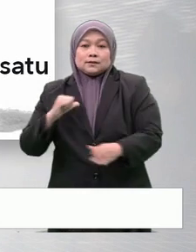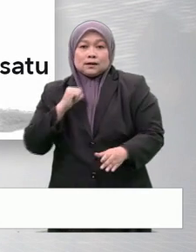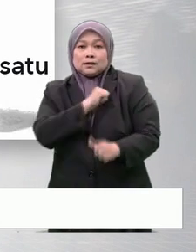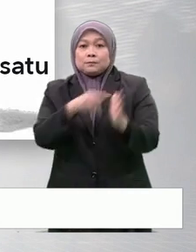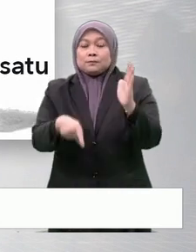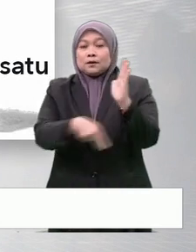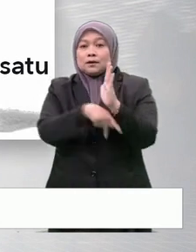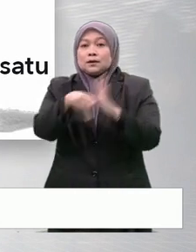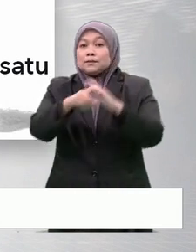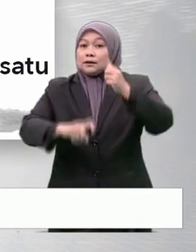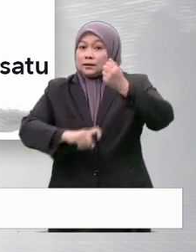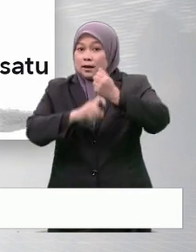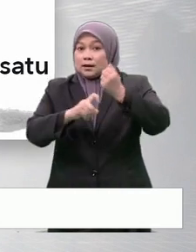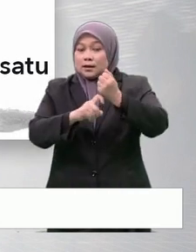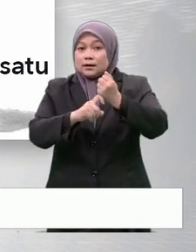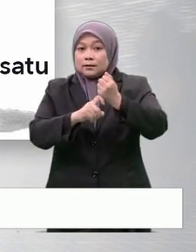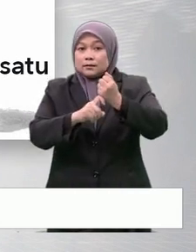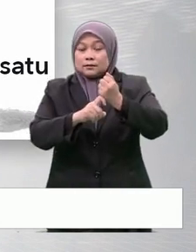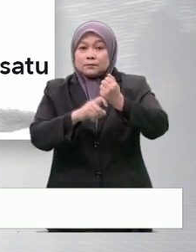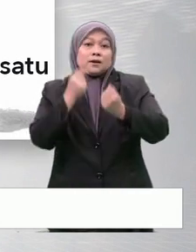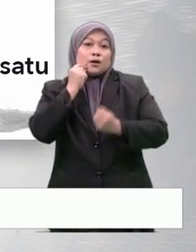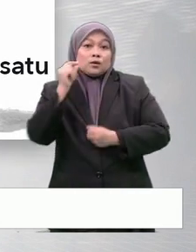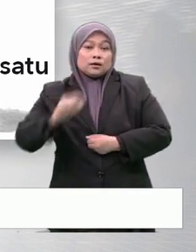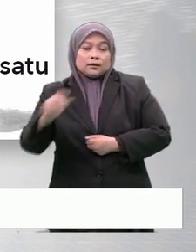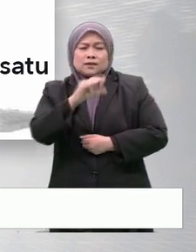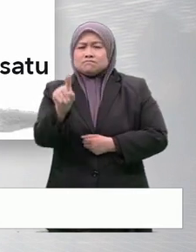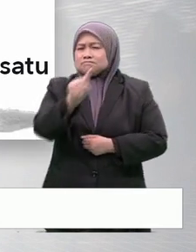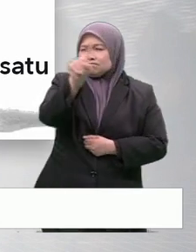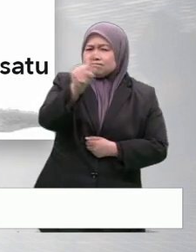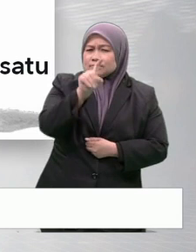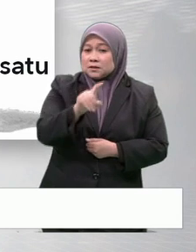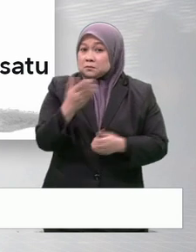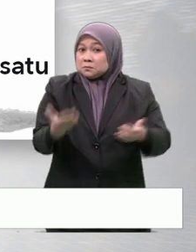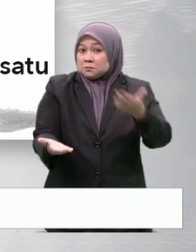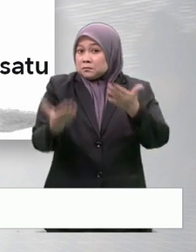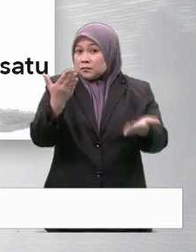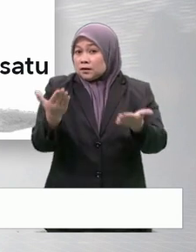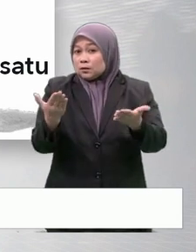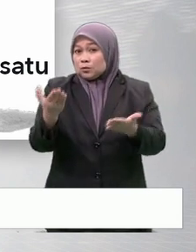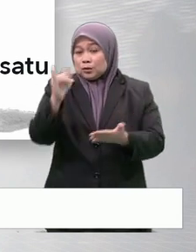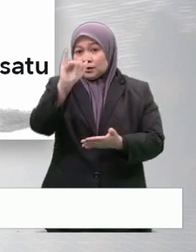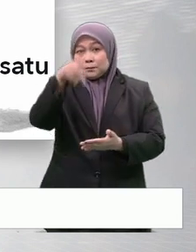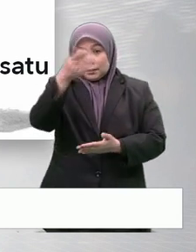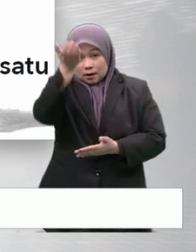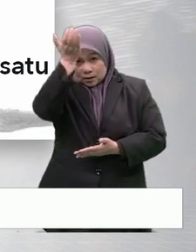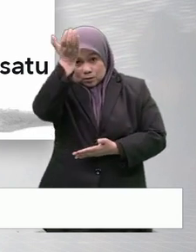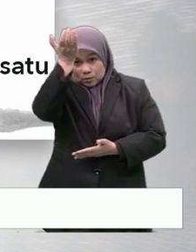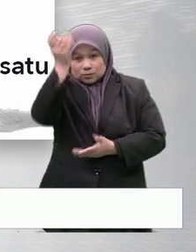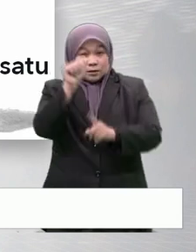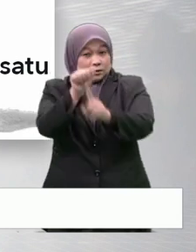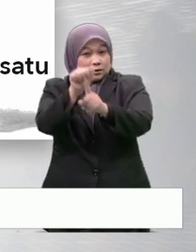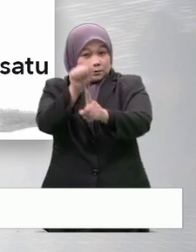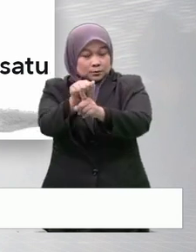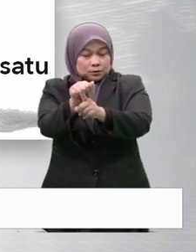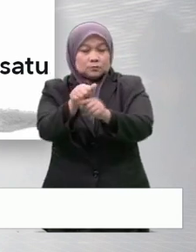Ketereh, Tan Sri Anwar Musa, di laman Facebook beliau dan mempersoalkan sama ada yang Di-Pertuan Agong cuba ditipu.